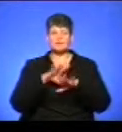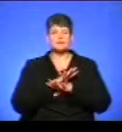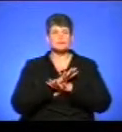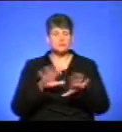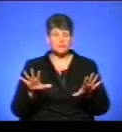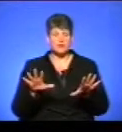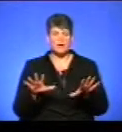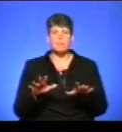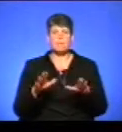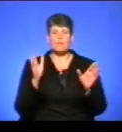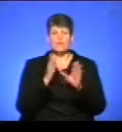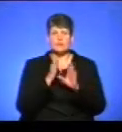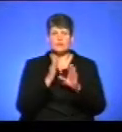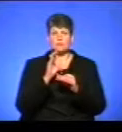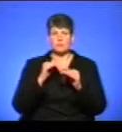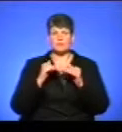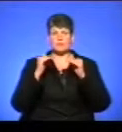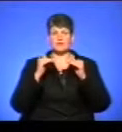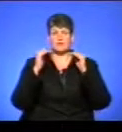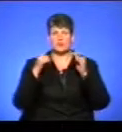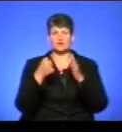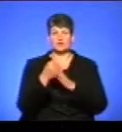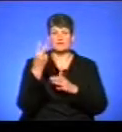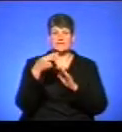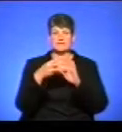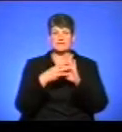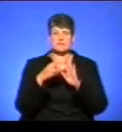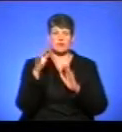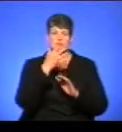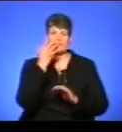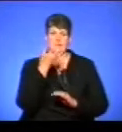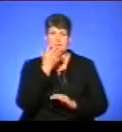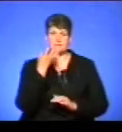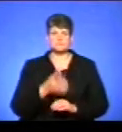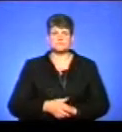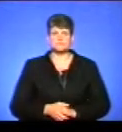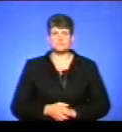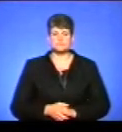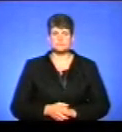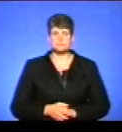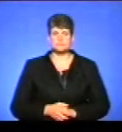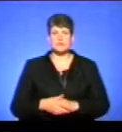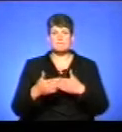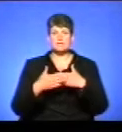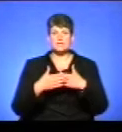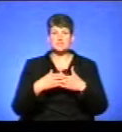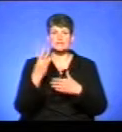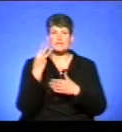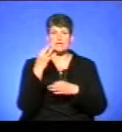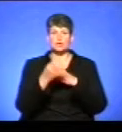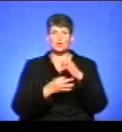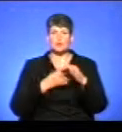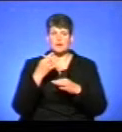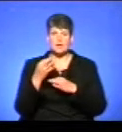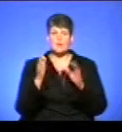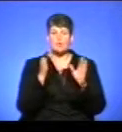Натомість температура повітря піднімається до 28 градусів тепла. Найближчі три доби погода